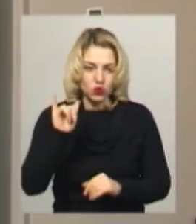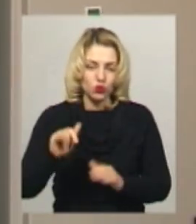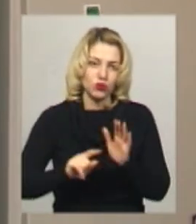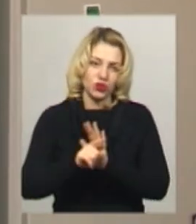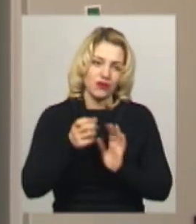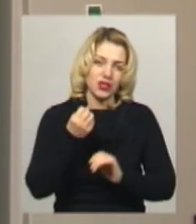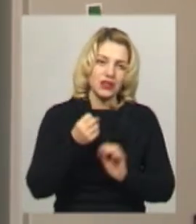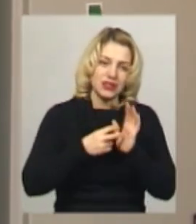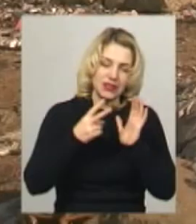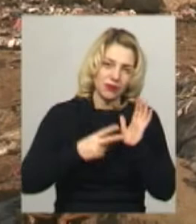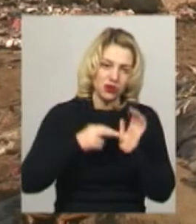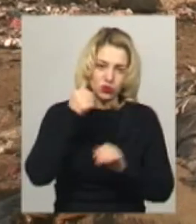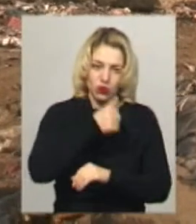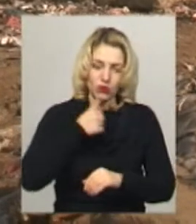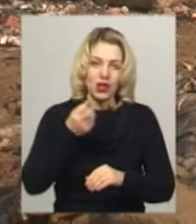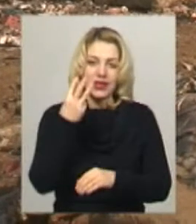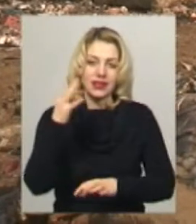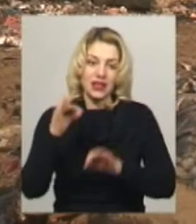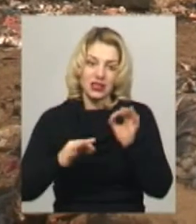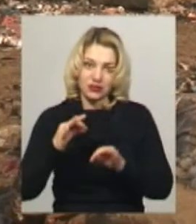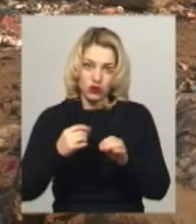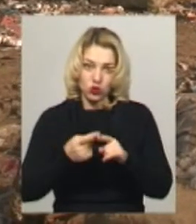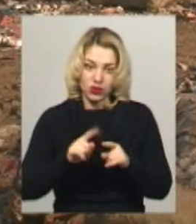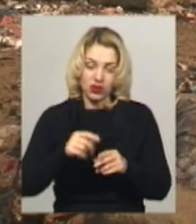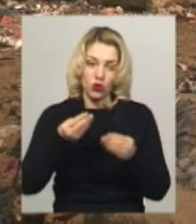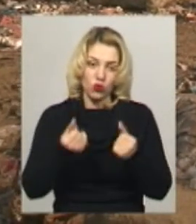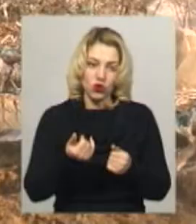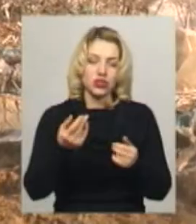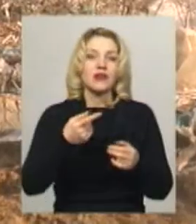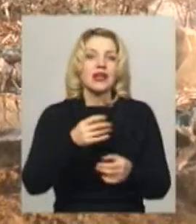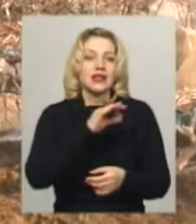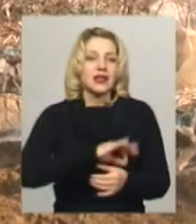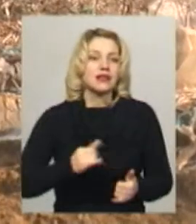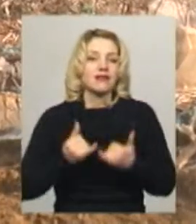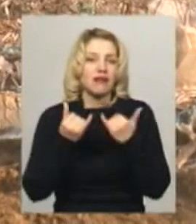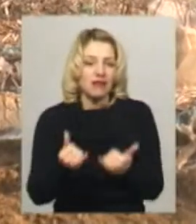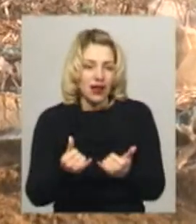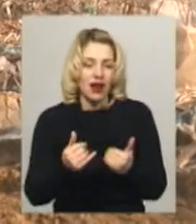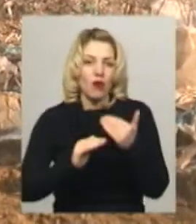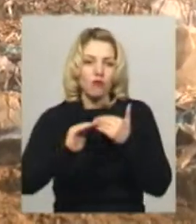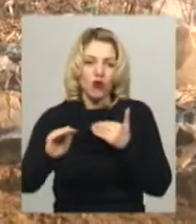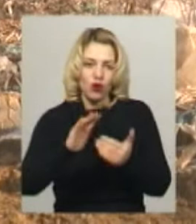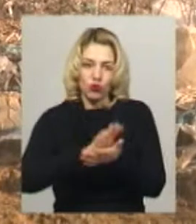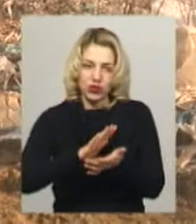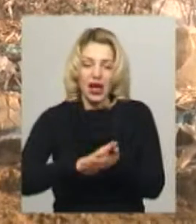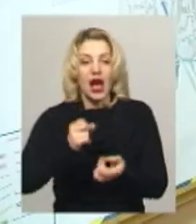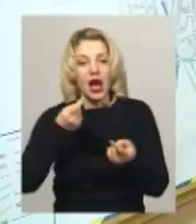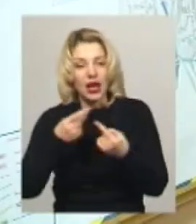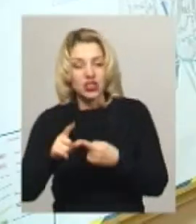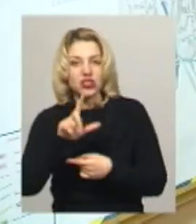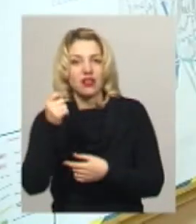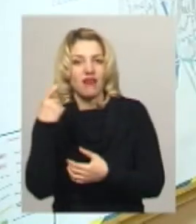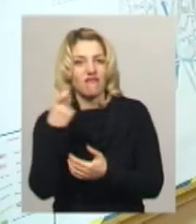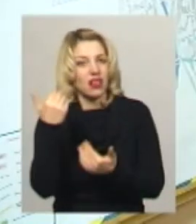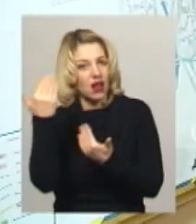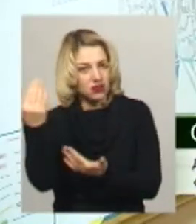13% від усіх коштів виробленої станції електроенергії йдуть на потреби полігону твердих побутових відходів. Решта коштів – де власникам станції. Дані